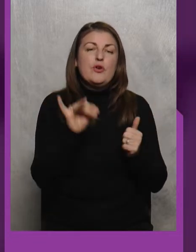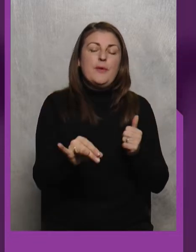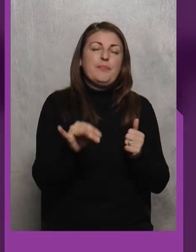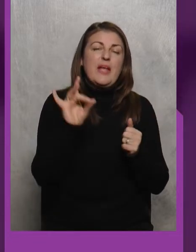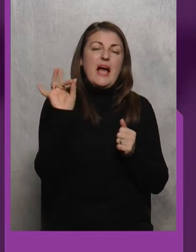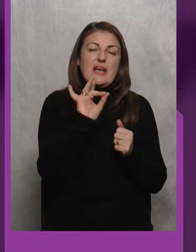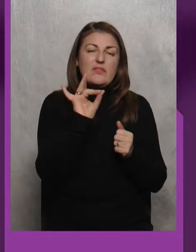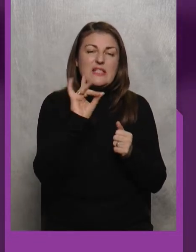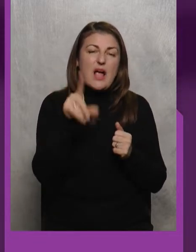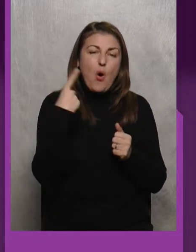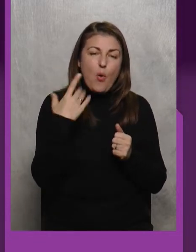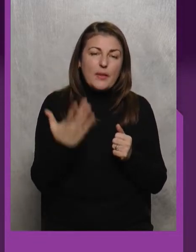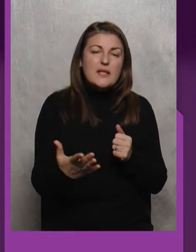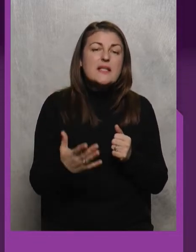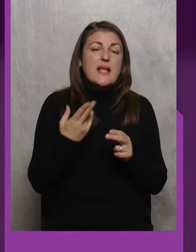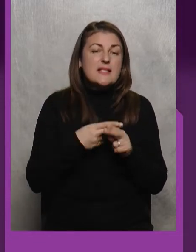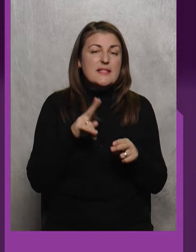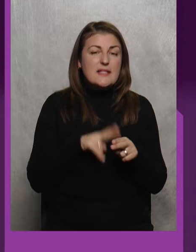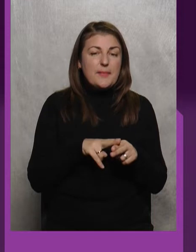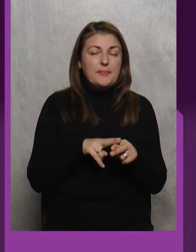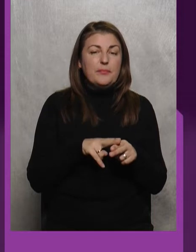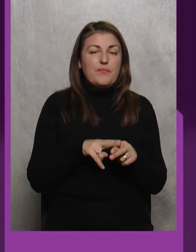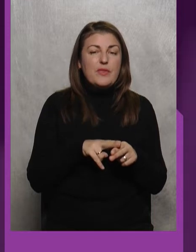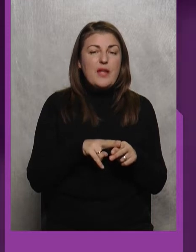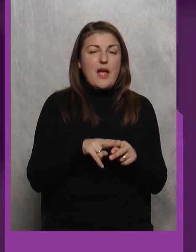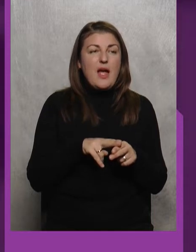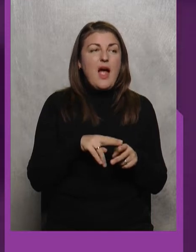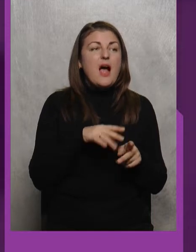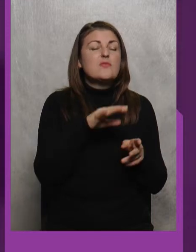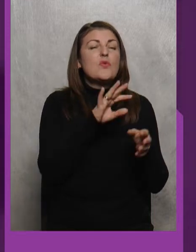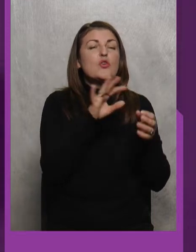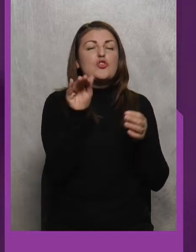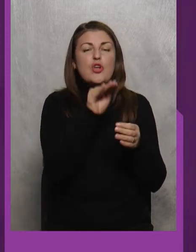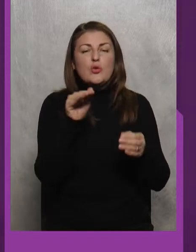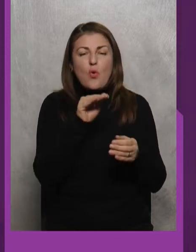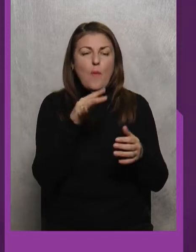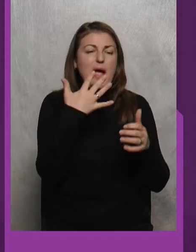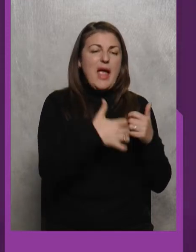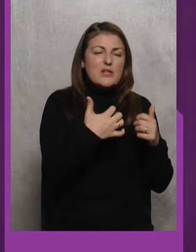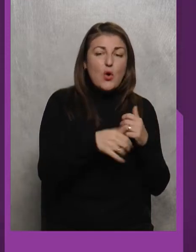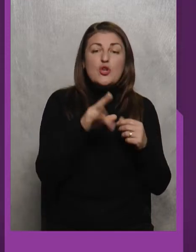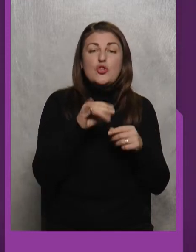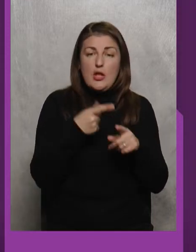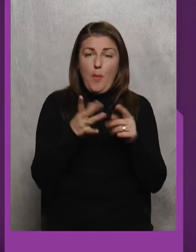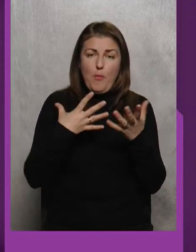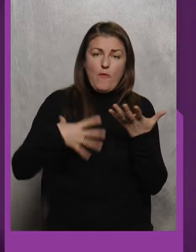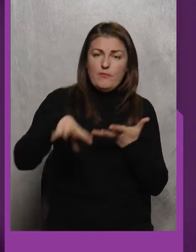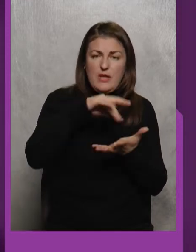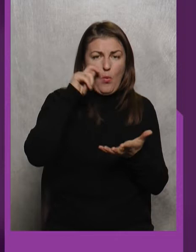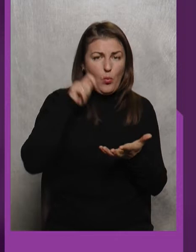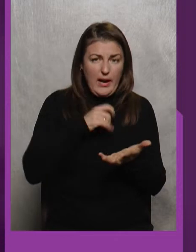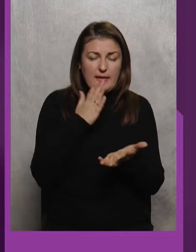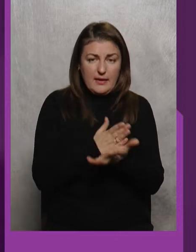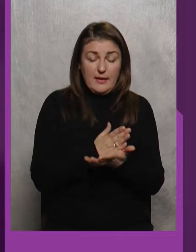Рівненська область Це Осередки І Житомирська Херсонська Чи по всій Україні є?